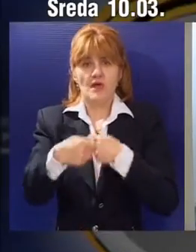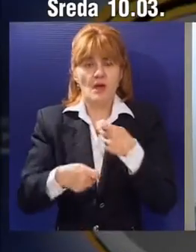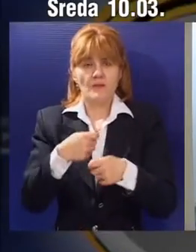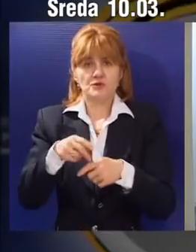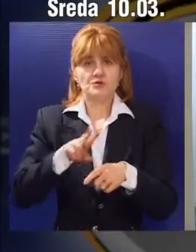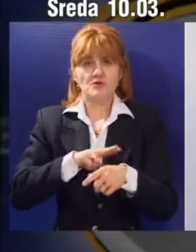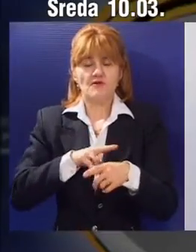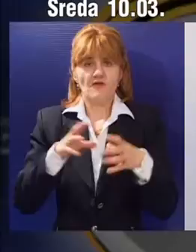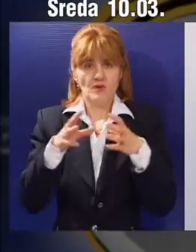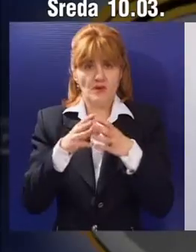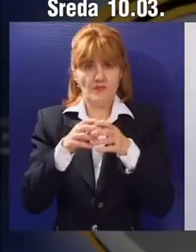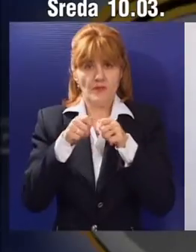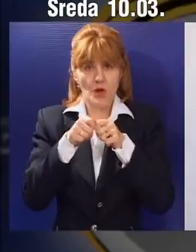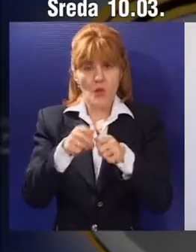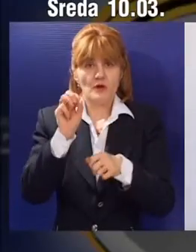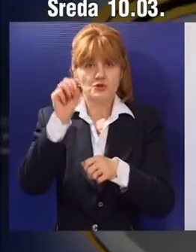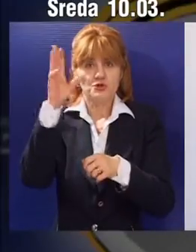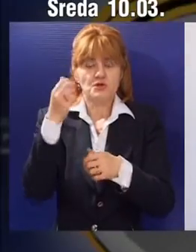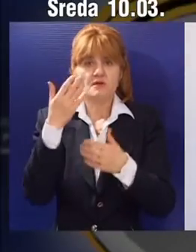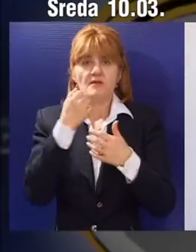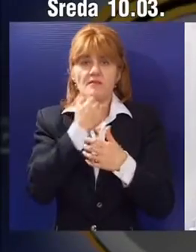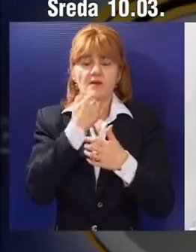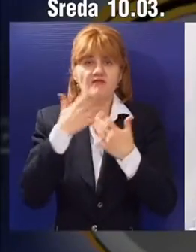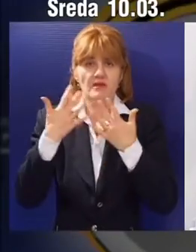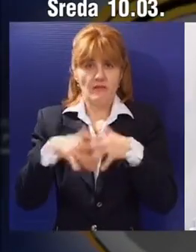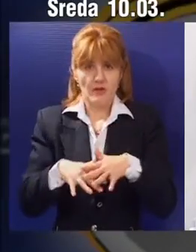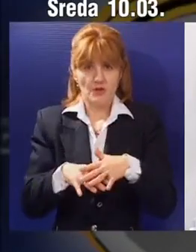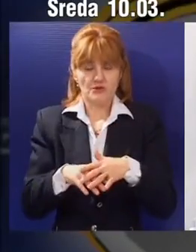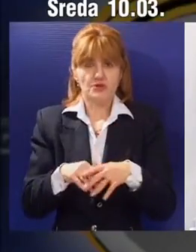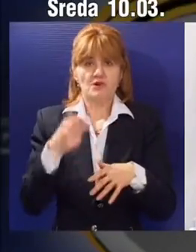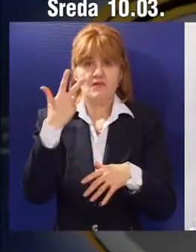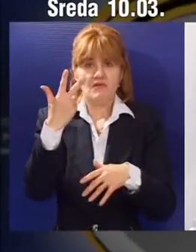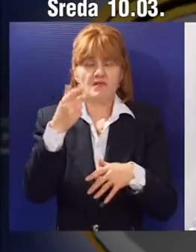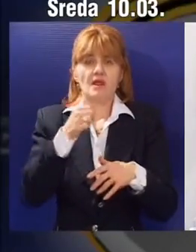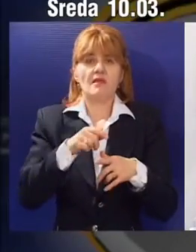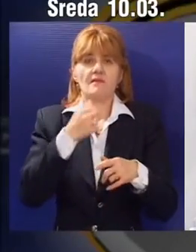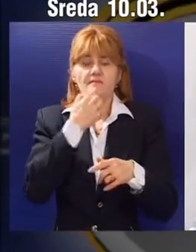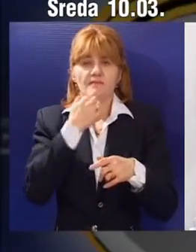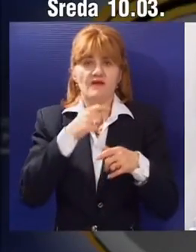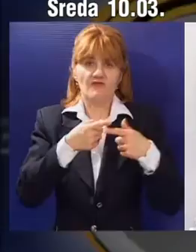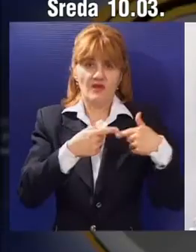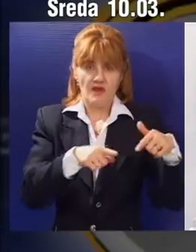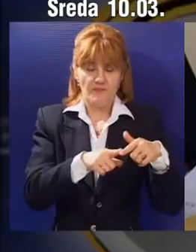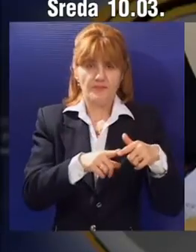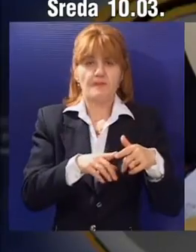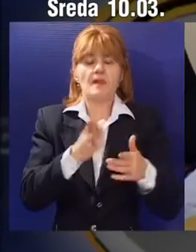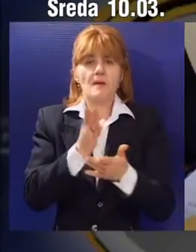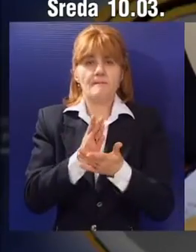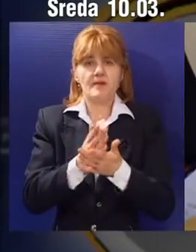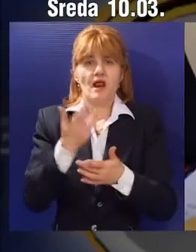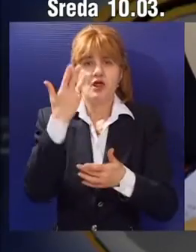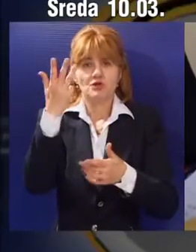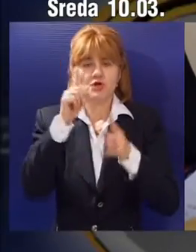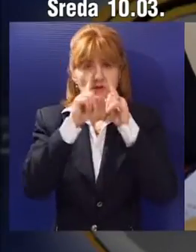14 preduzeća, od toga su tri uslužna, a ostatak proizvodna. Nakon tri godine inkubacije u februaru su četiri preduzeća